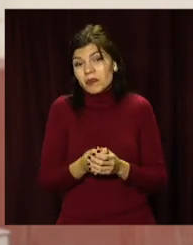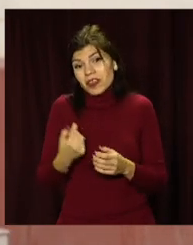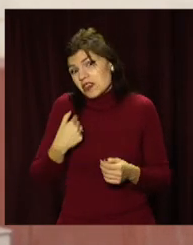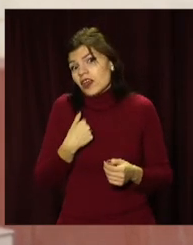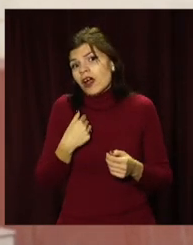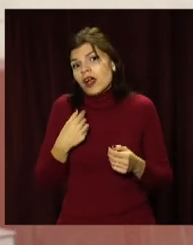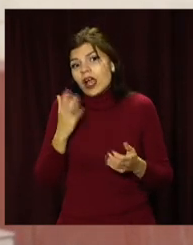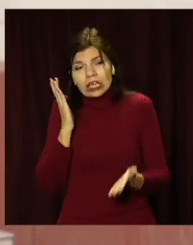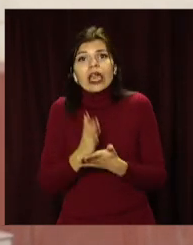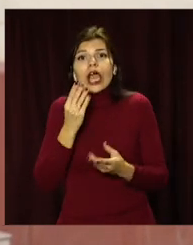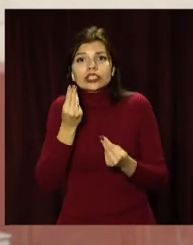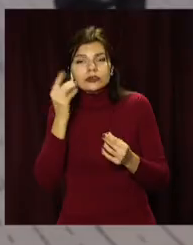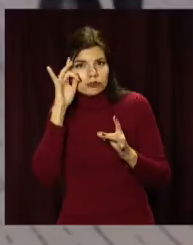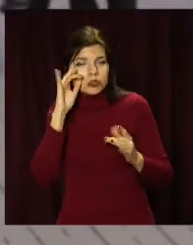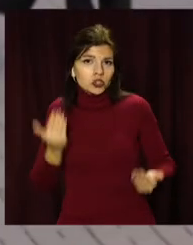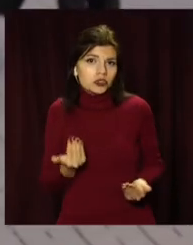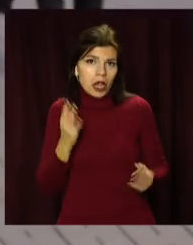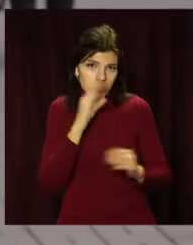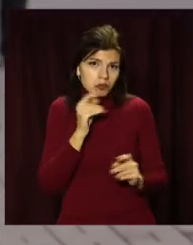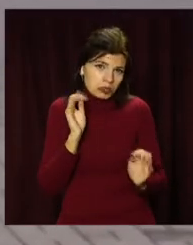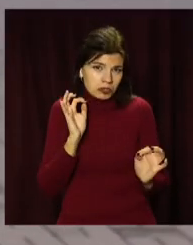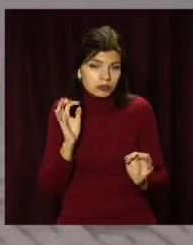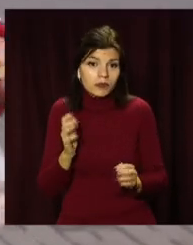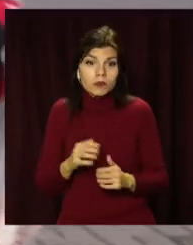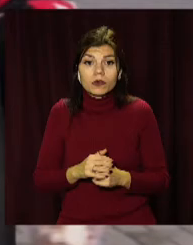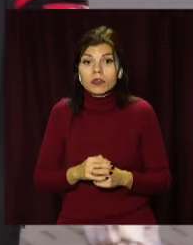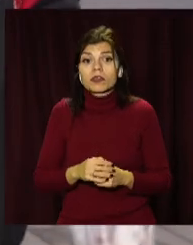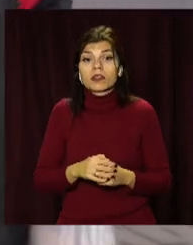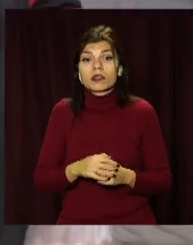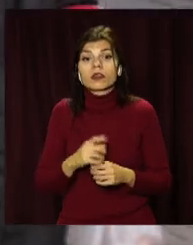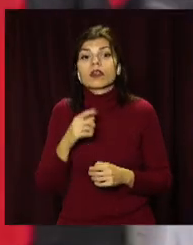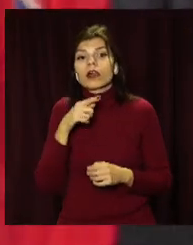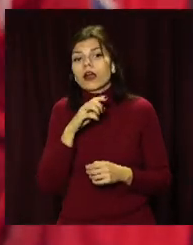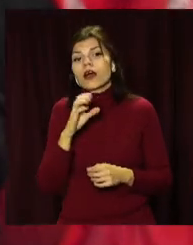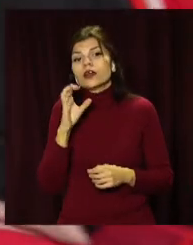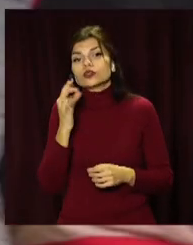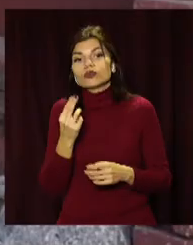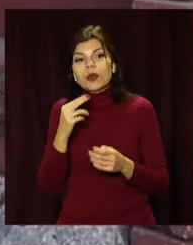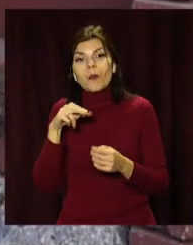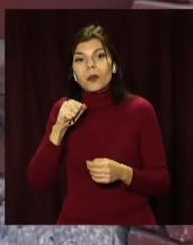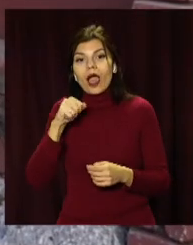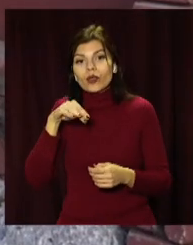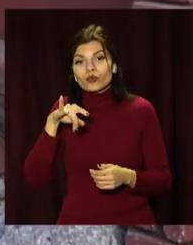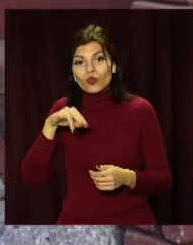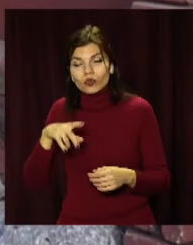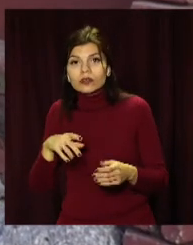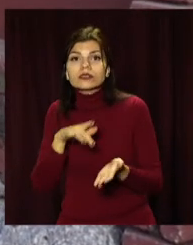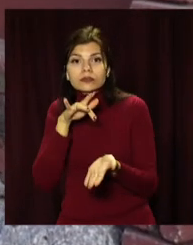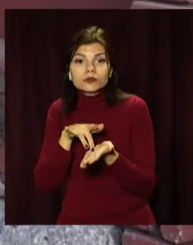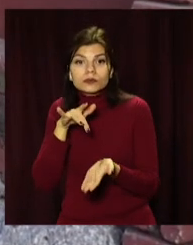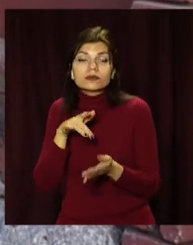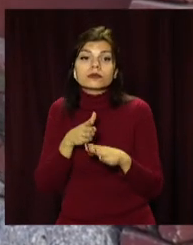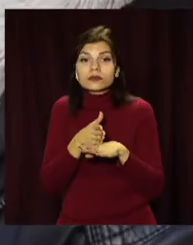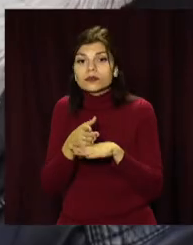за все живу. Ще тижня соцпатруль у супроводі дільничого виїжджає в рейди. Безпритульним пропонують прийти в міський центр